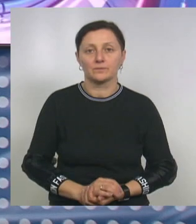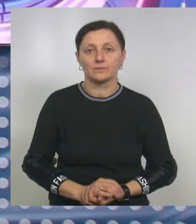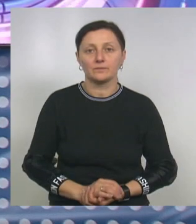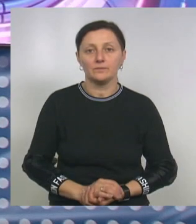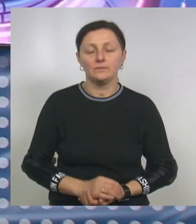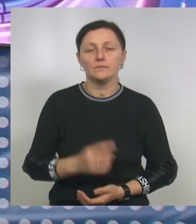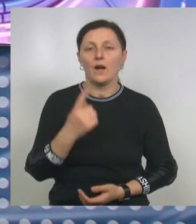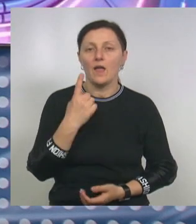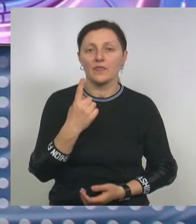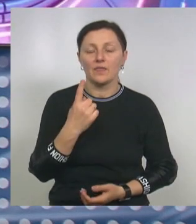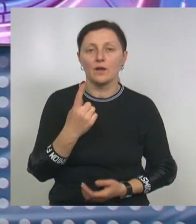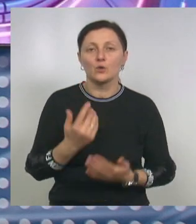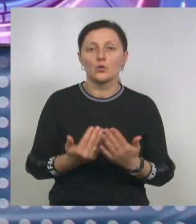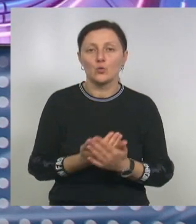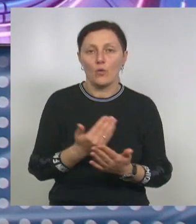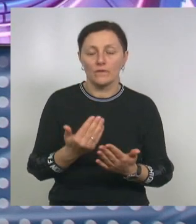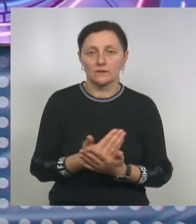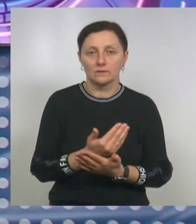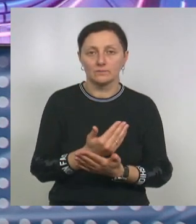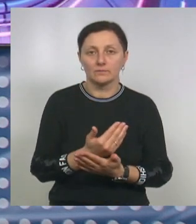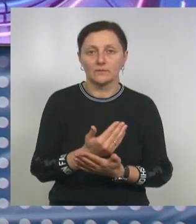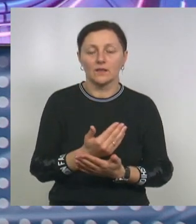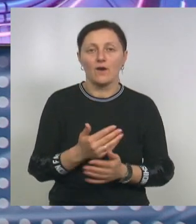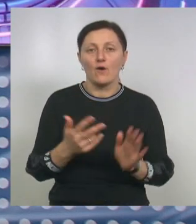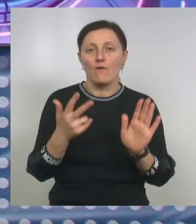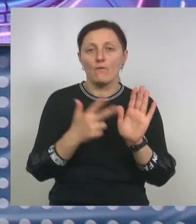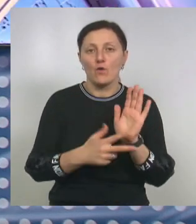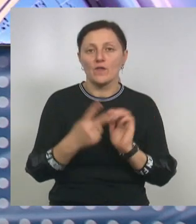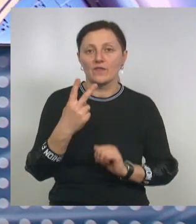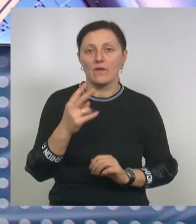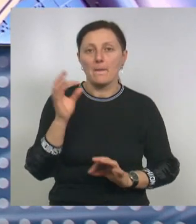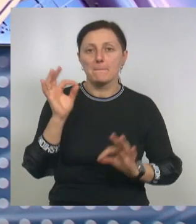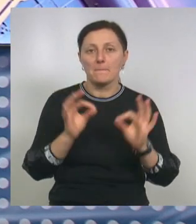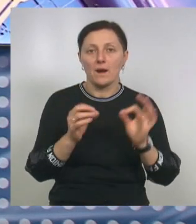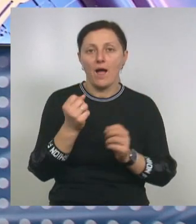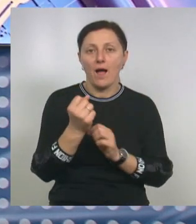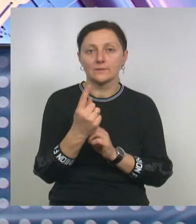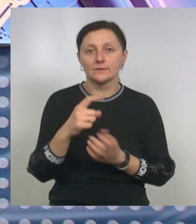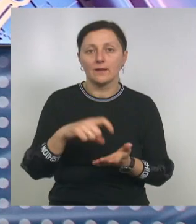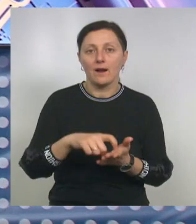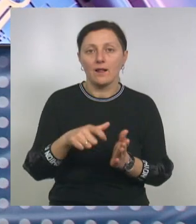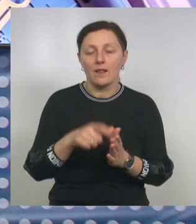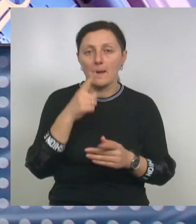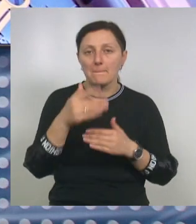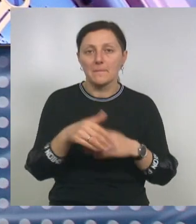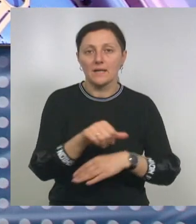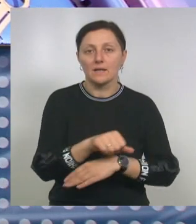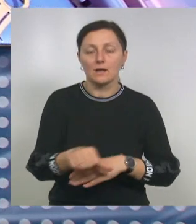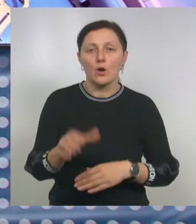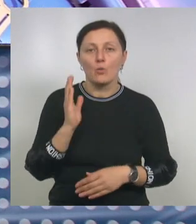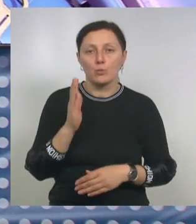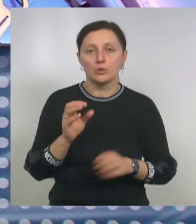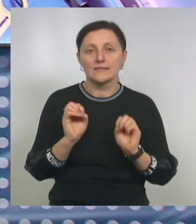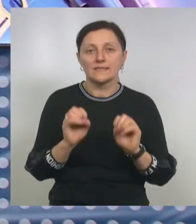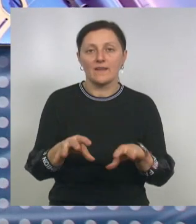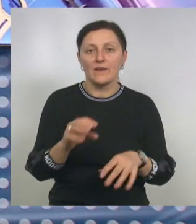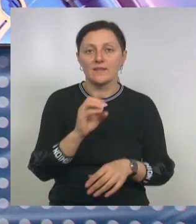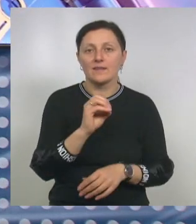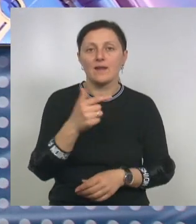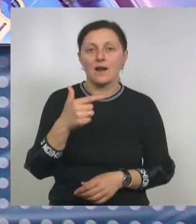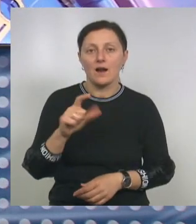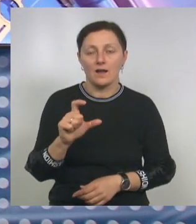И еще одна важная для нашей области тема. 82% одиннадцатиклассников пригранича планируют сдавать ЕГЭ. Это